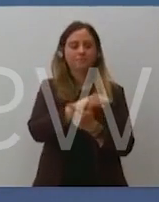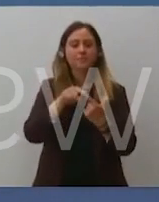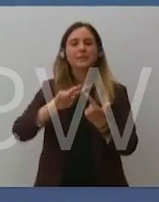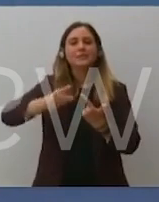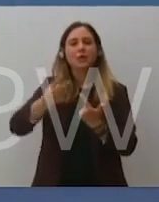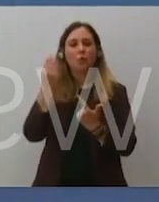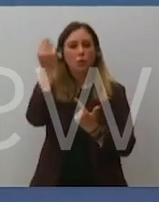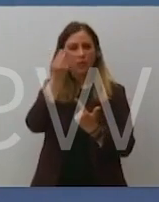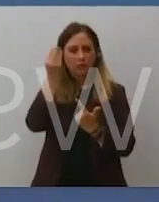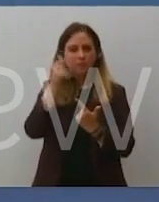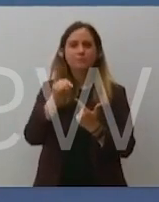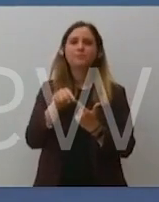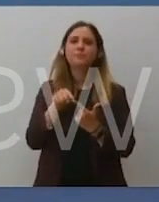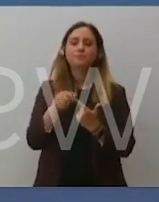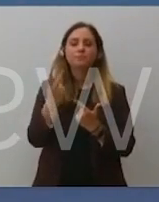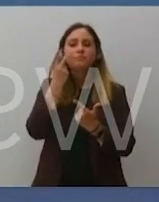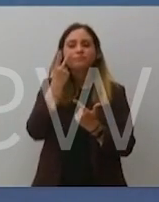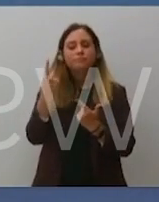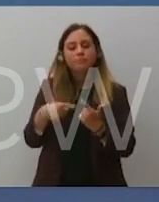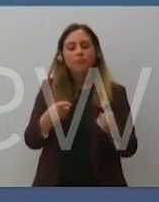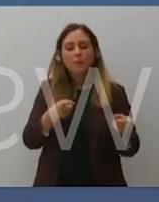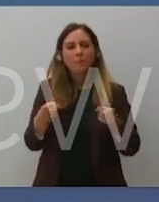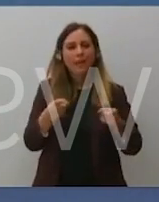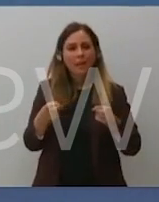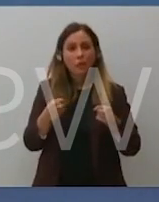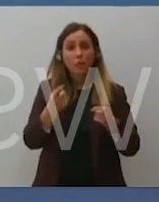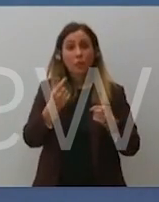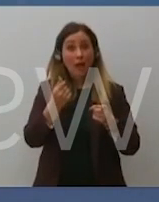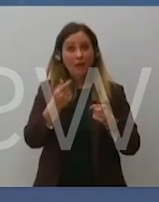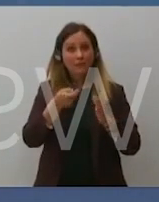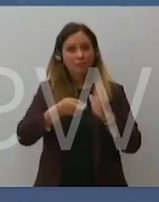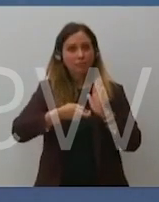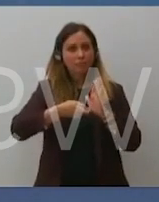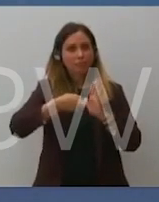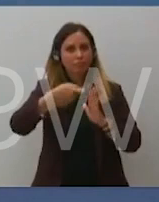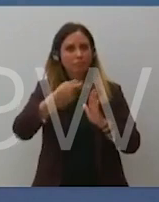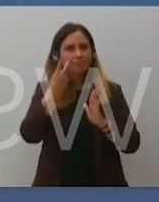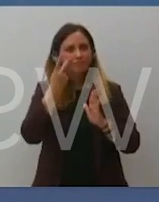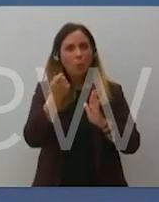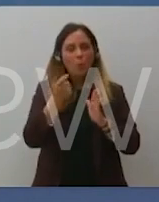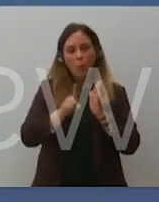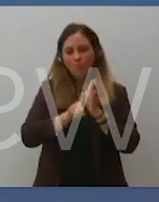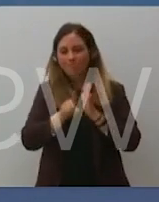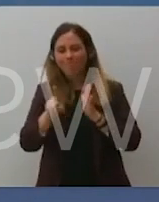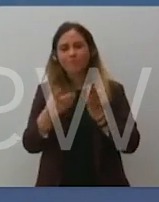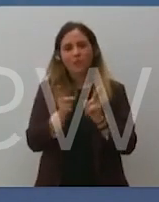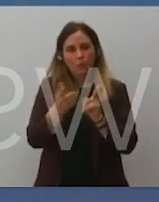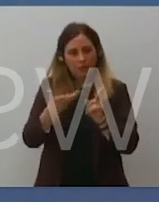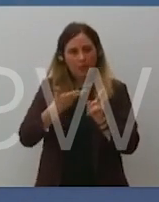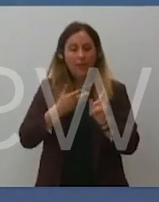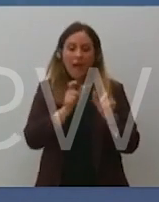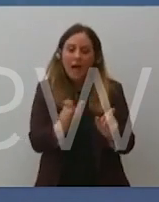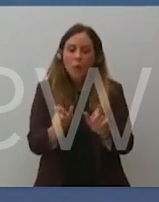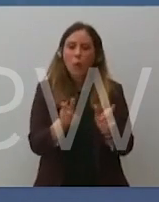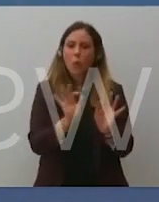Vediamo in questo periodo da un po' l'aumentare dei prezzi e vediamo tassi di inflazione che per certi comparti aumentano rapidamente.